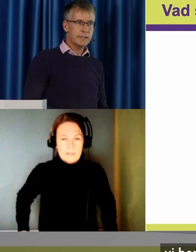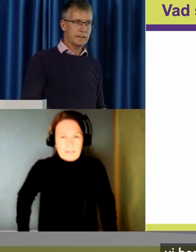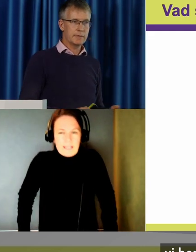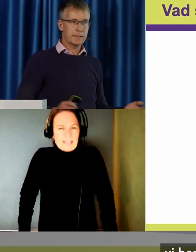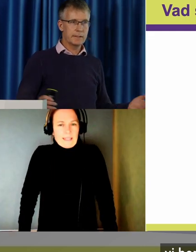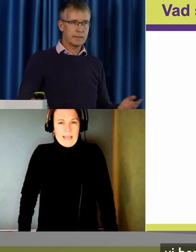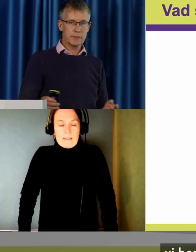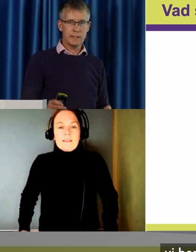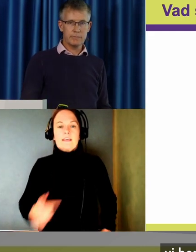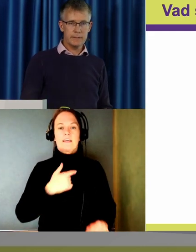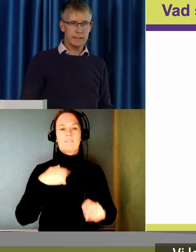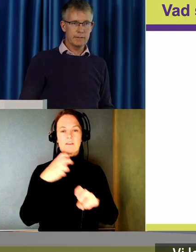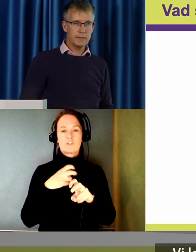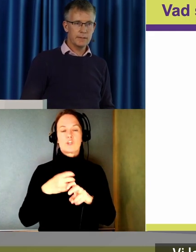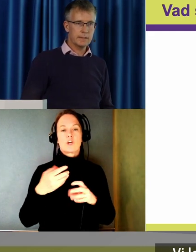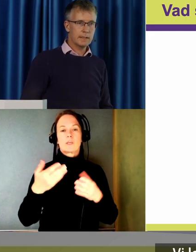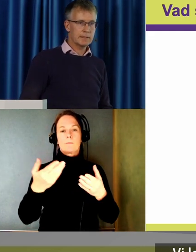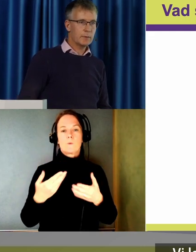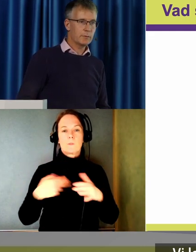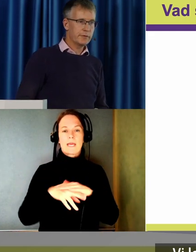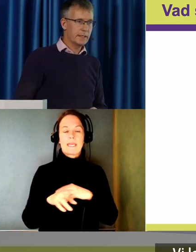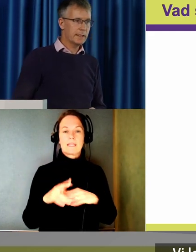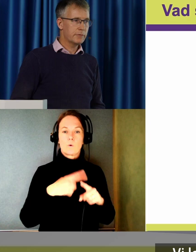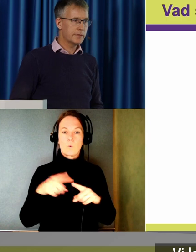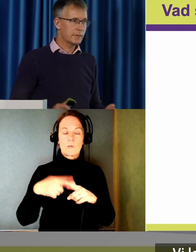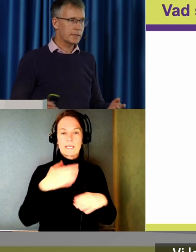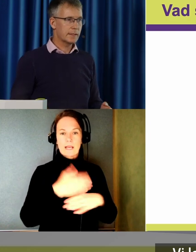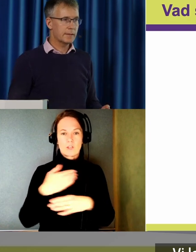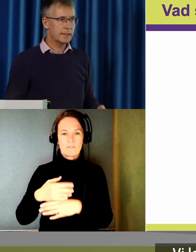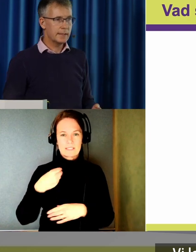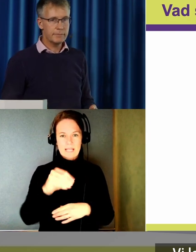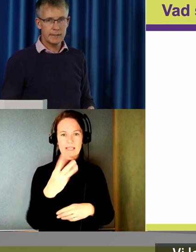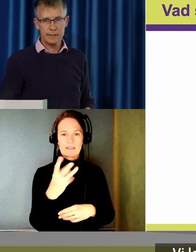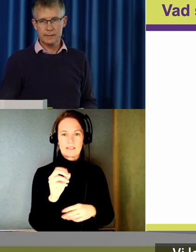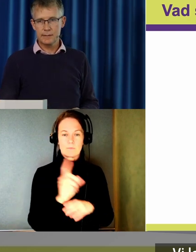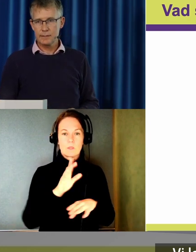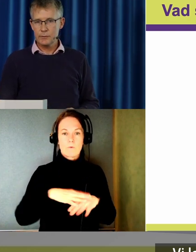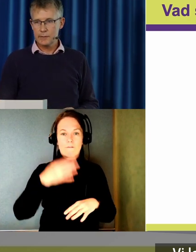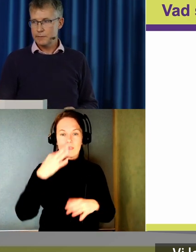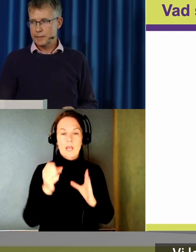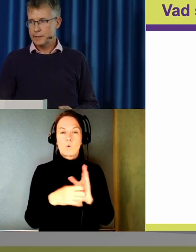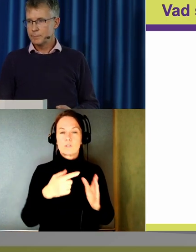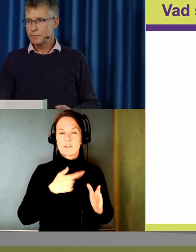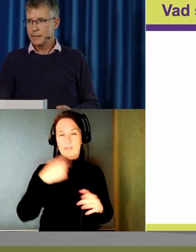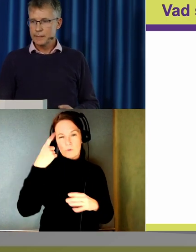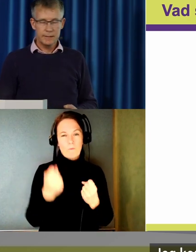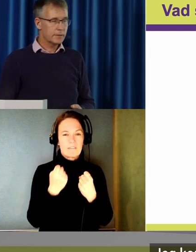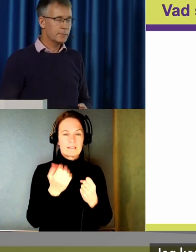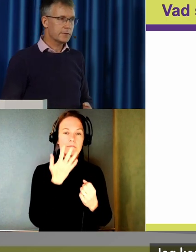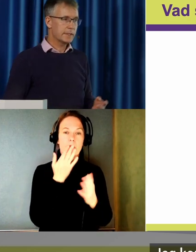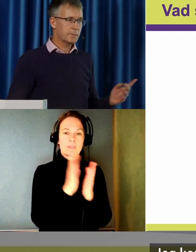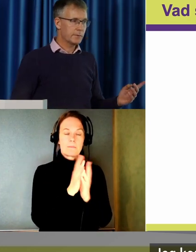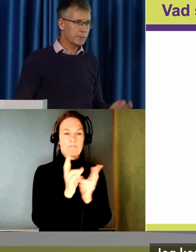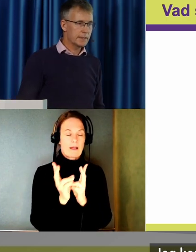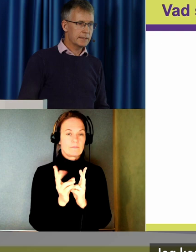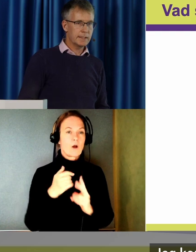aktörer här för att ni ska få träffa varandra. Vi la en halvtimme på fika för vi tror att det är viktigt att prata med varandra. Jag